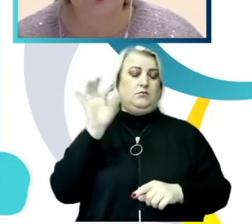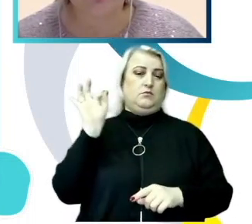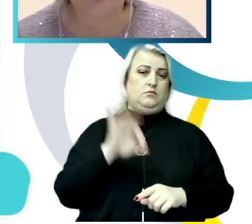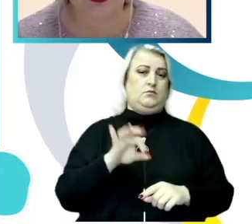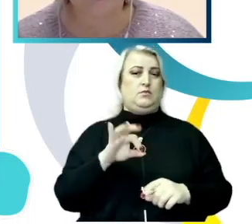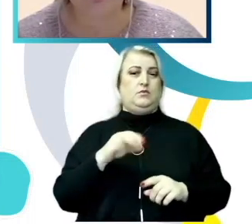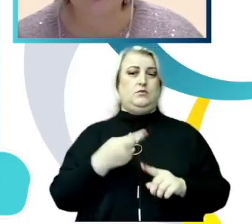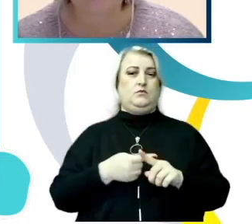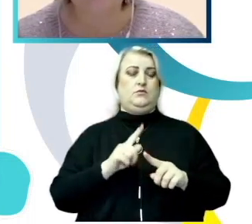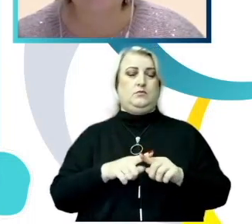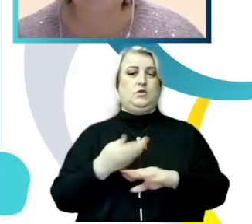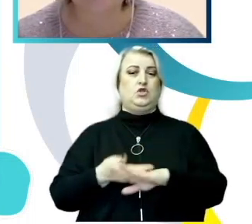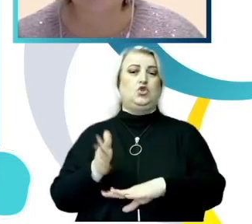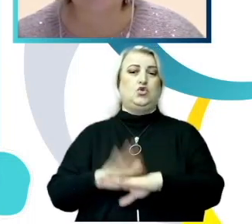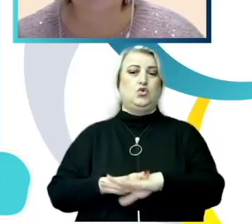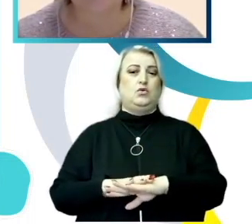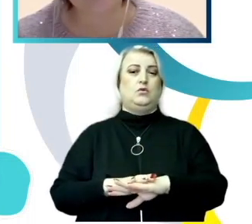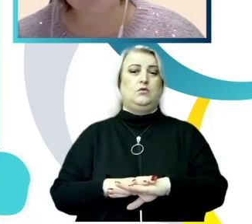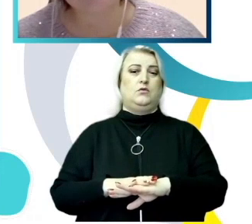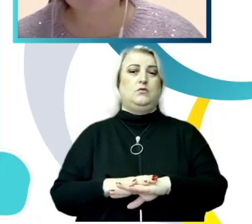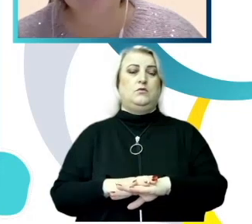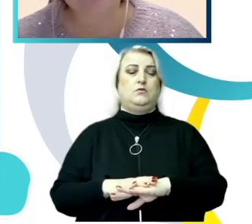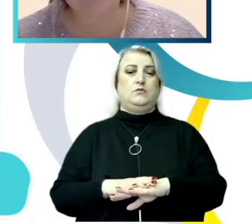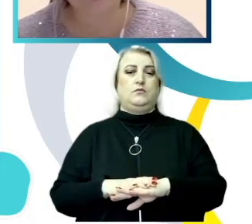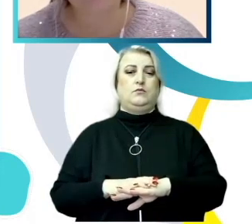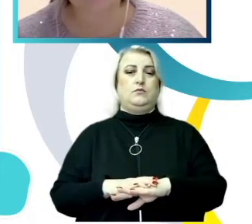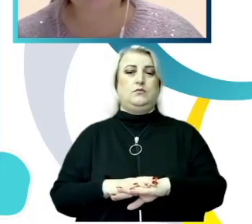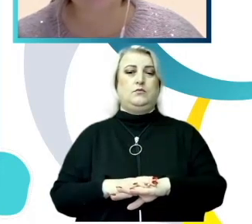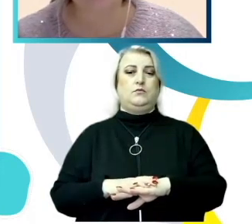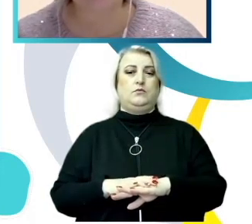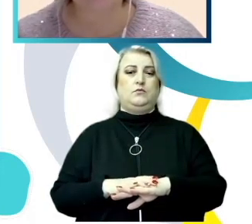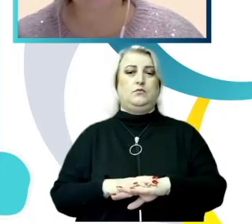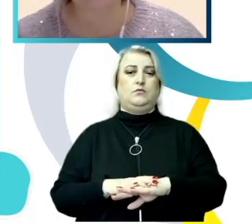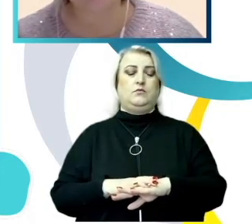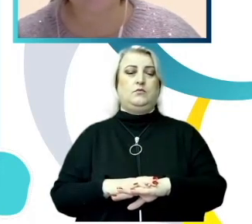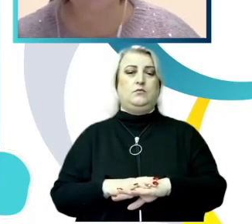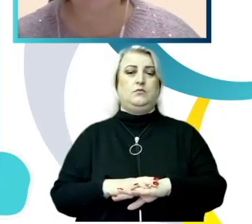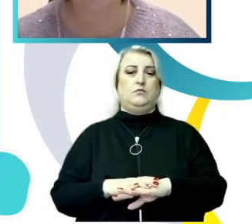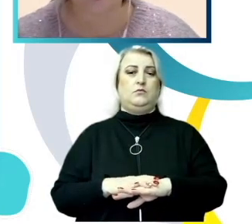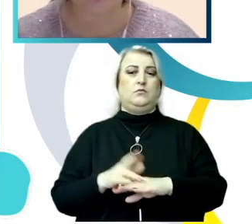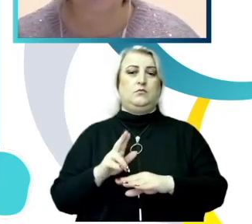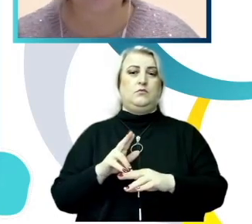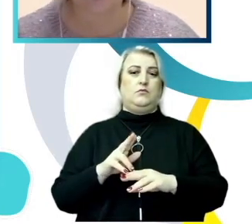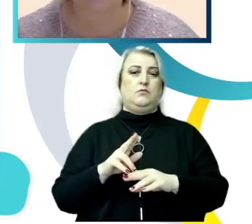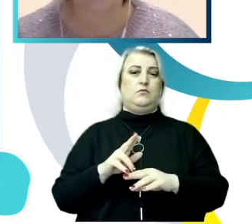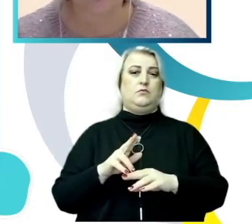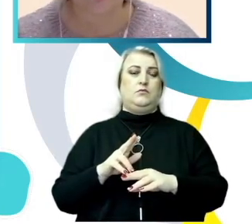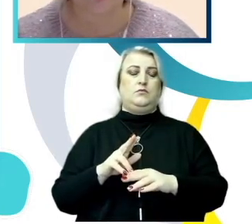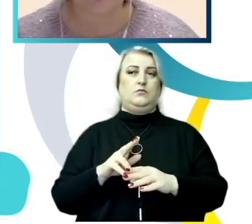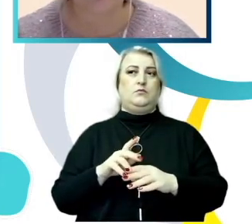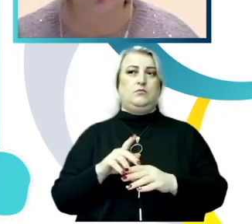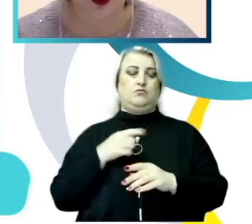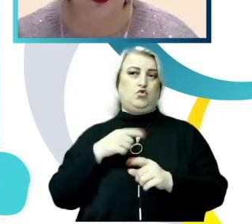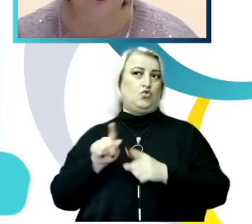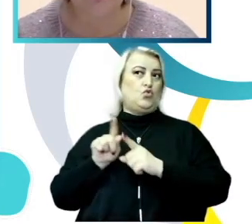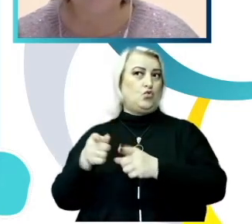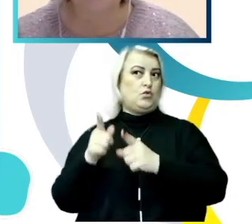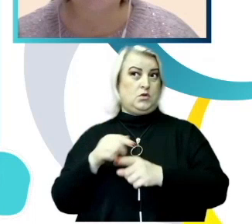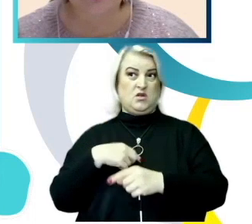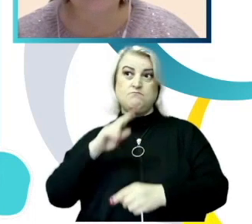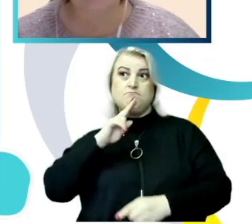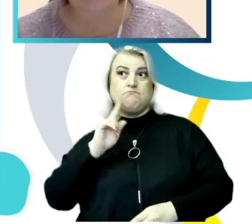sexuală grave, tind să recurgă la amenințări, precum că ar spune soțului soției sau partenerul partenerii lor,